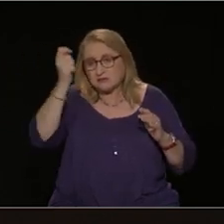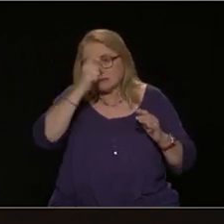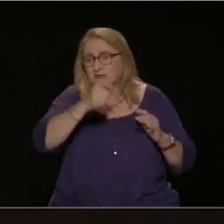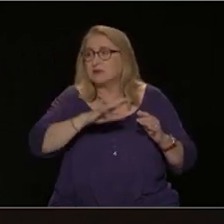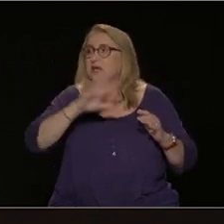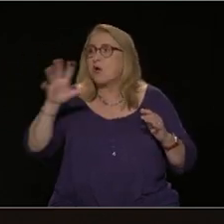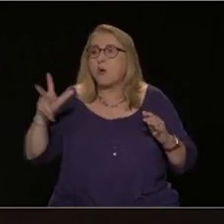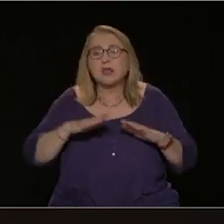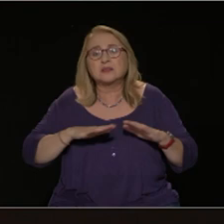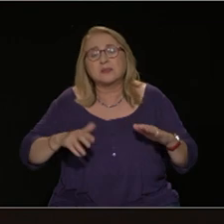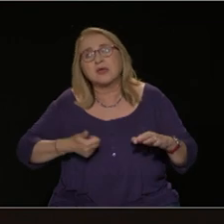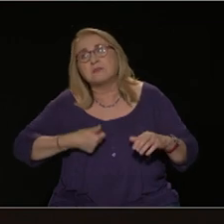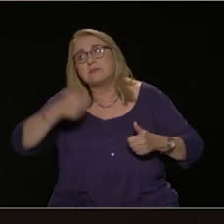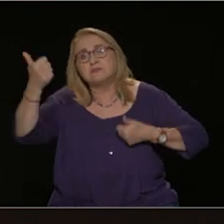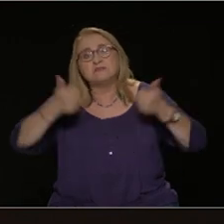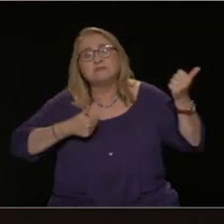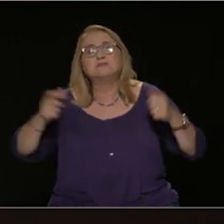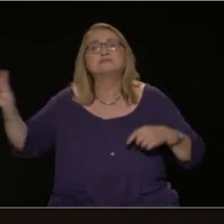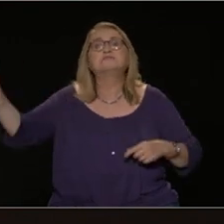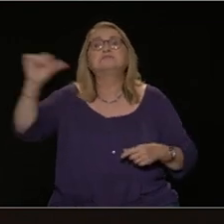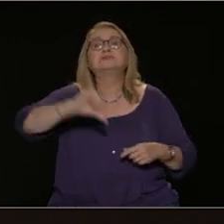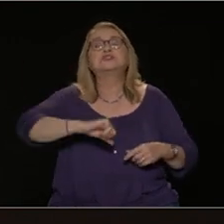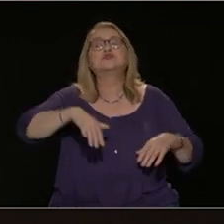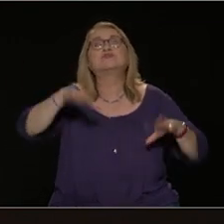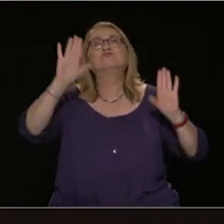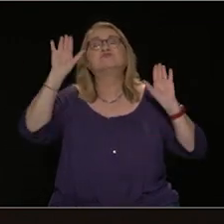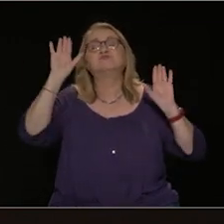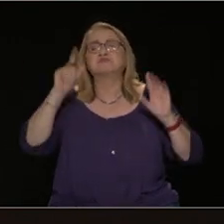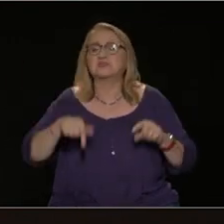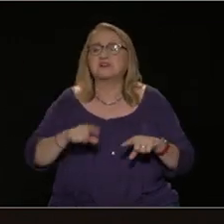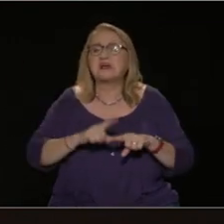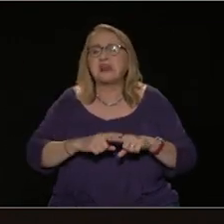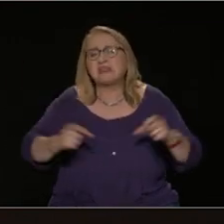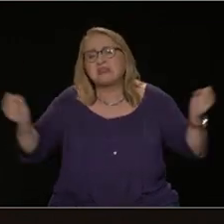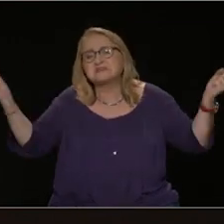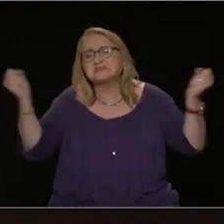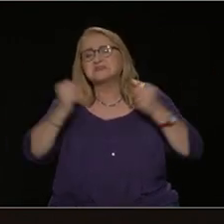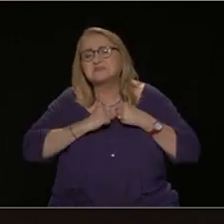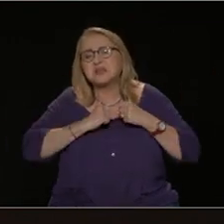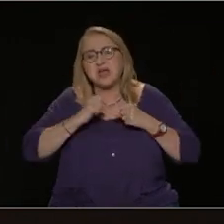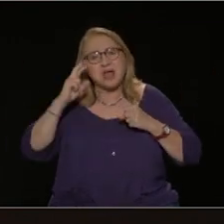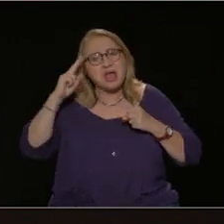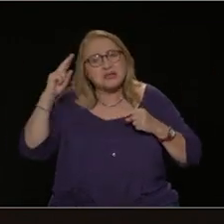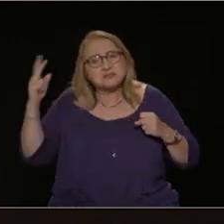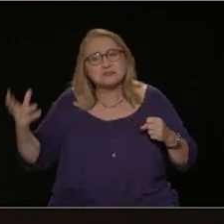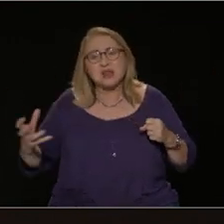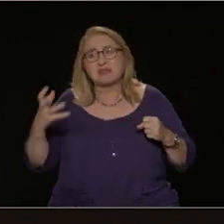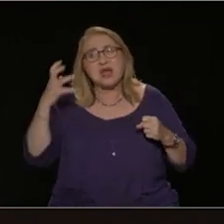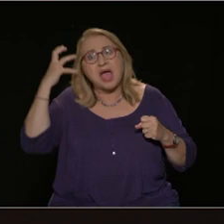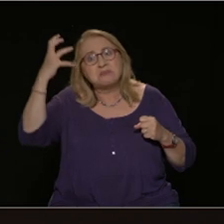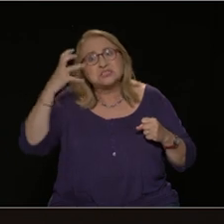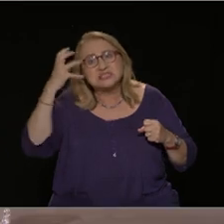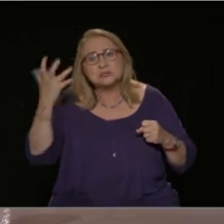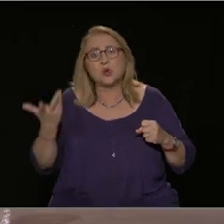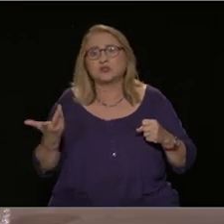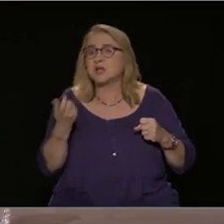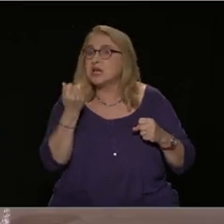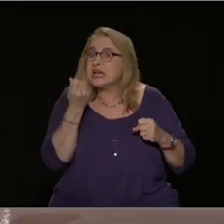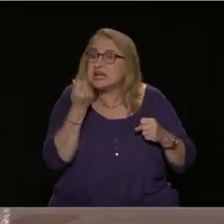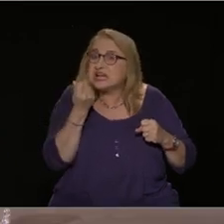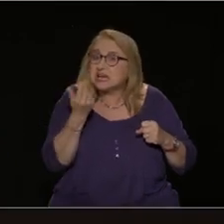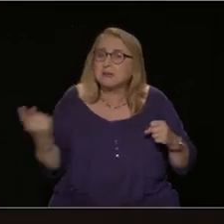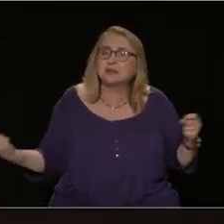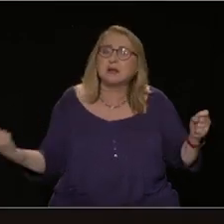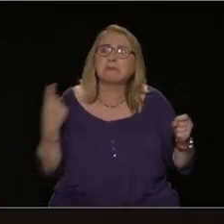έξω και δεν θέλουν να γυρίσουν. Χάνει η Ελλάδα και σε χρήμα και σε μυαλό και σε επιστημοσύνη. Εσείς τι απαντάτε σε αυτό. Δεν θα μπορούσε